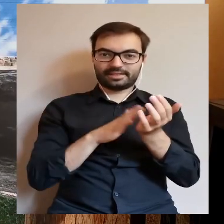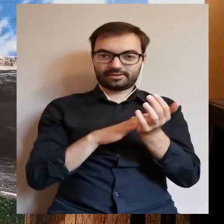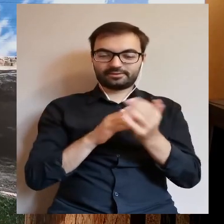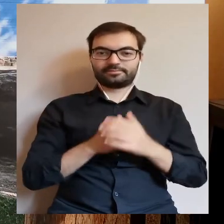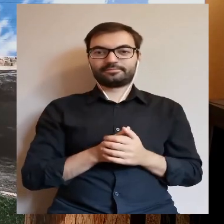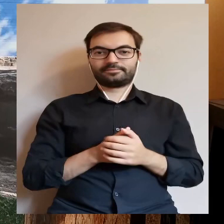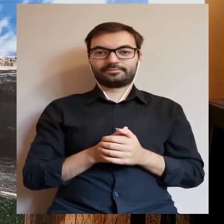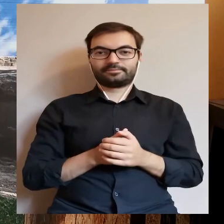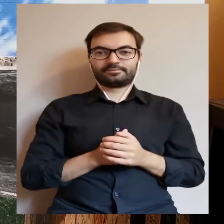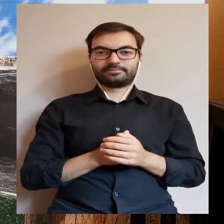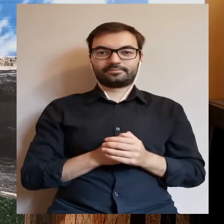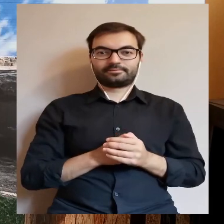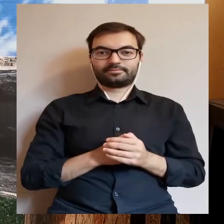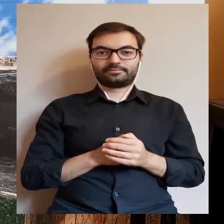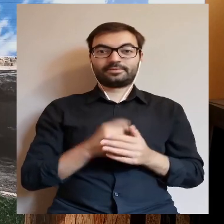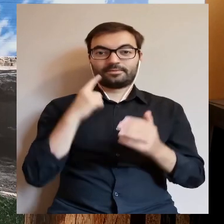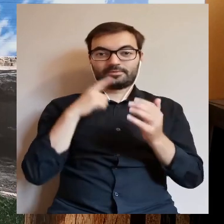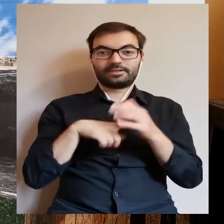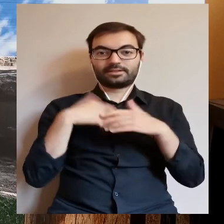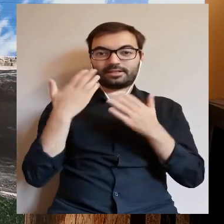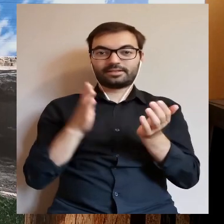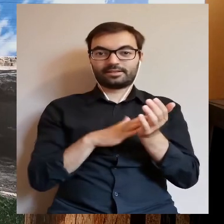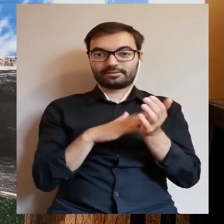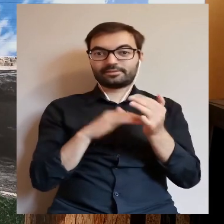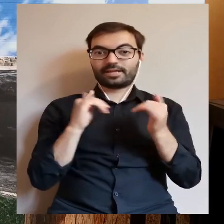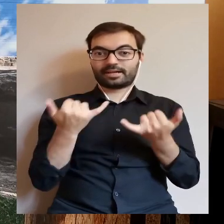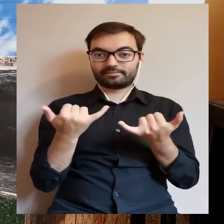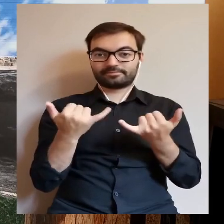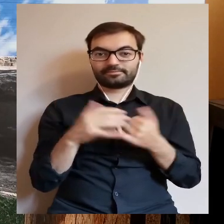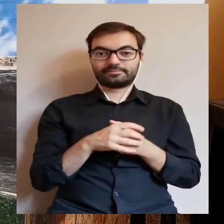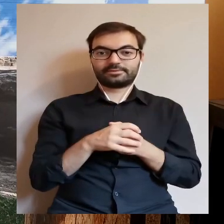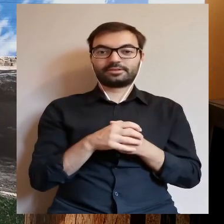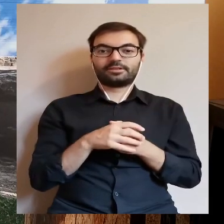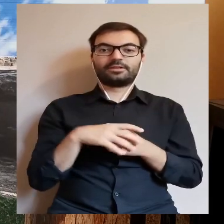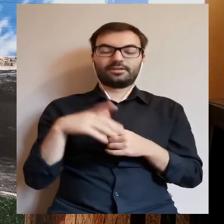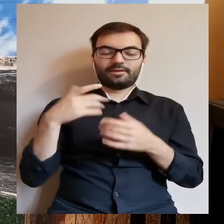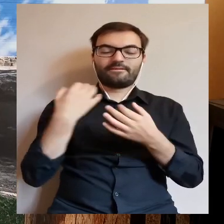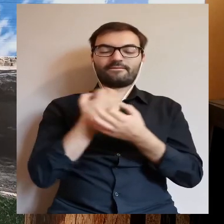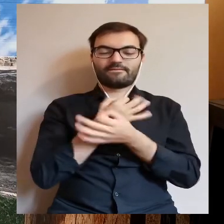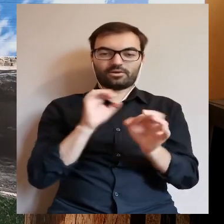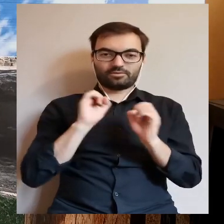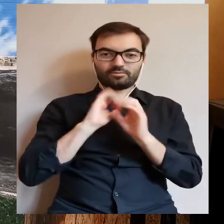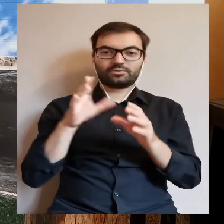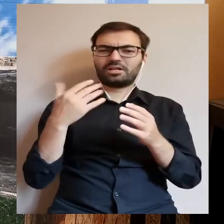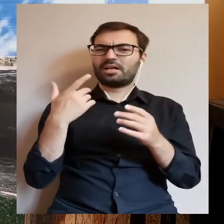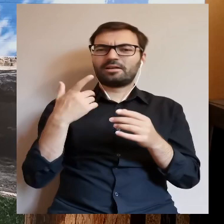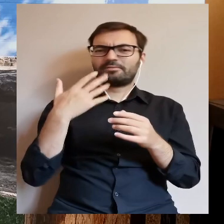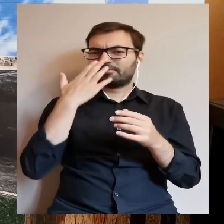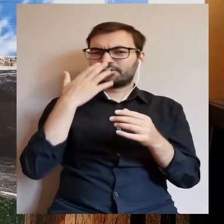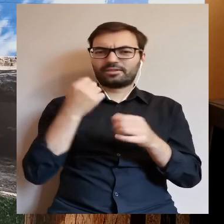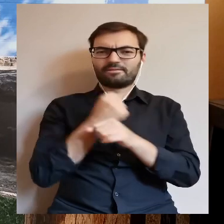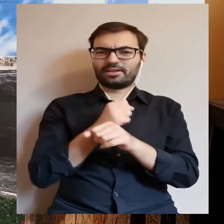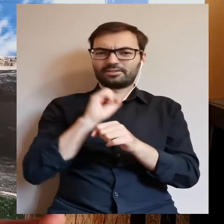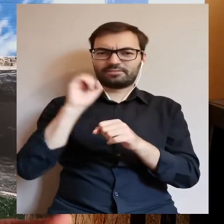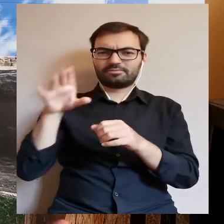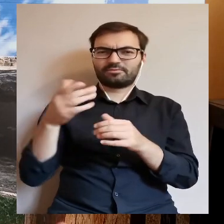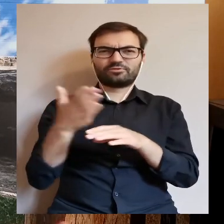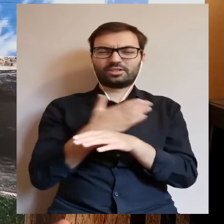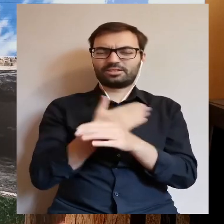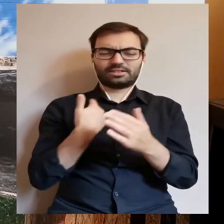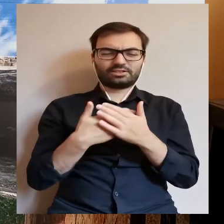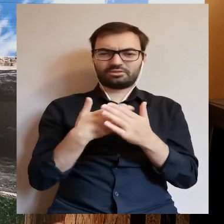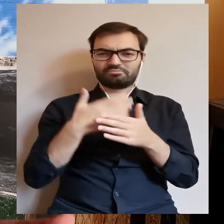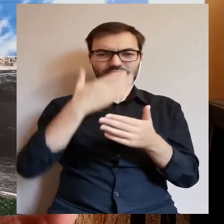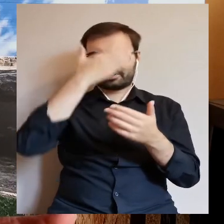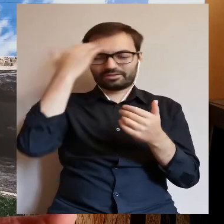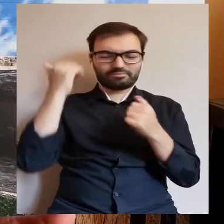go jakoś uhonorować. I uhonorowany został właśnie tym, że mógł powrócić na wolność. A za co trafił do lochów, to niestety